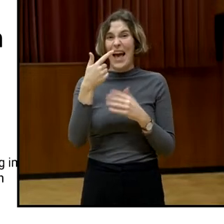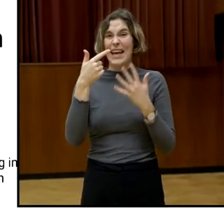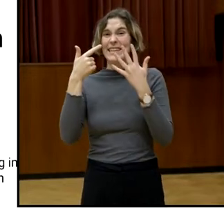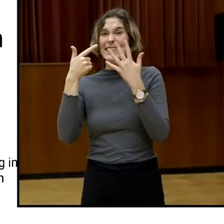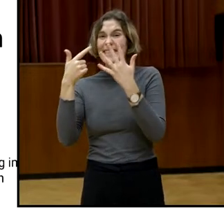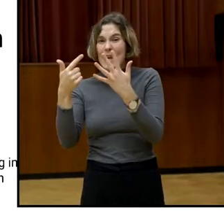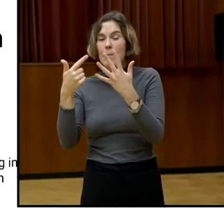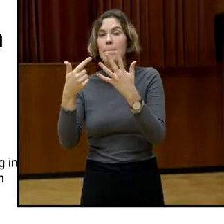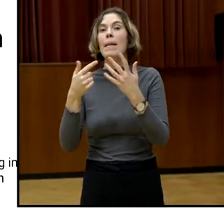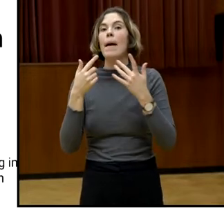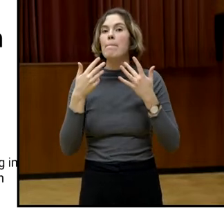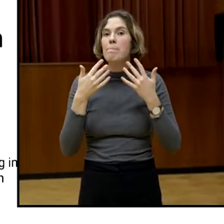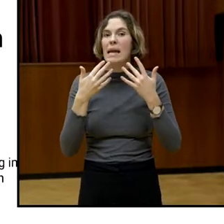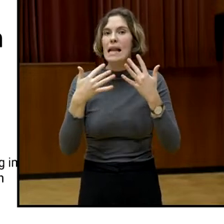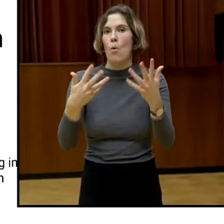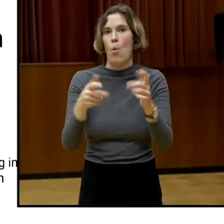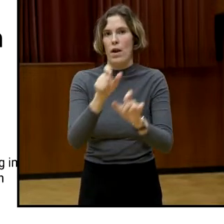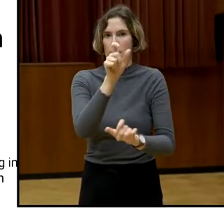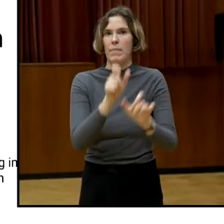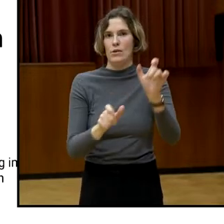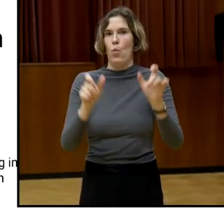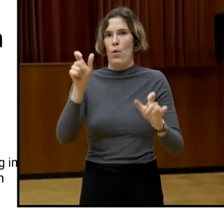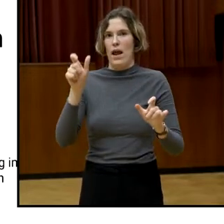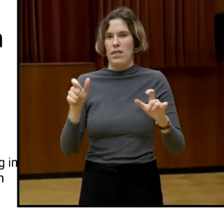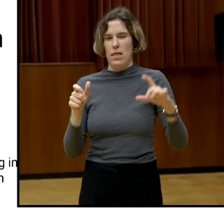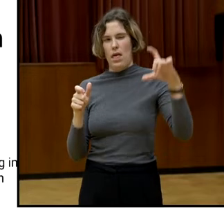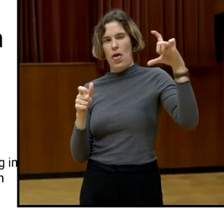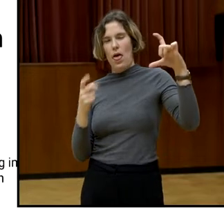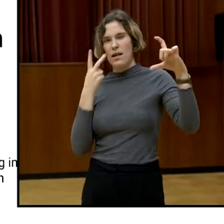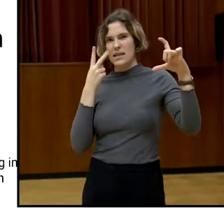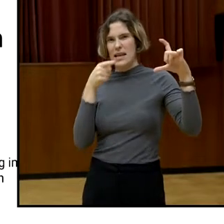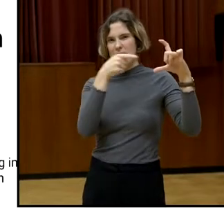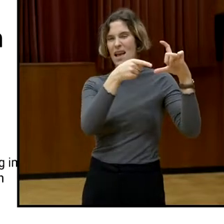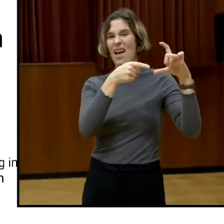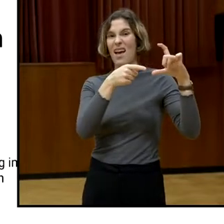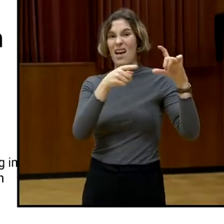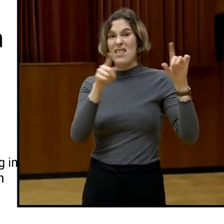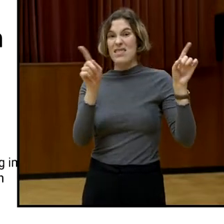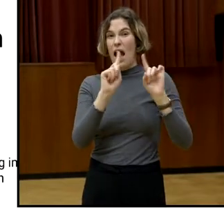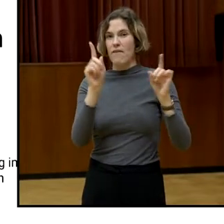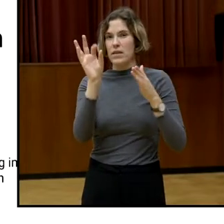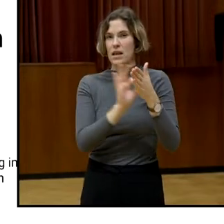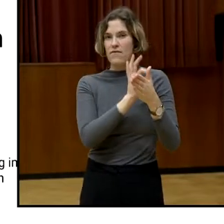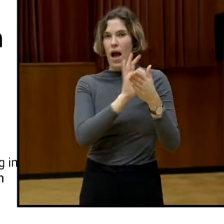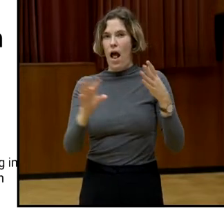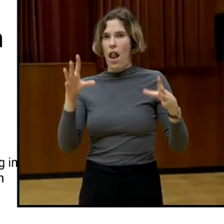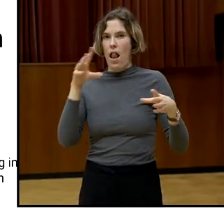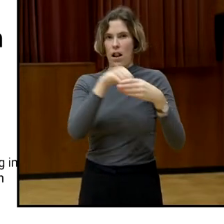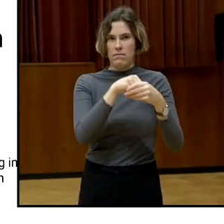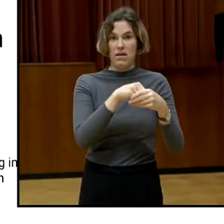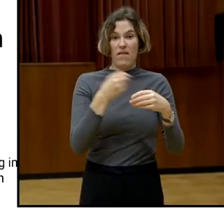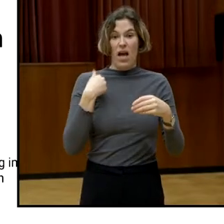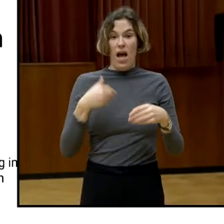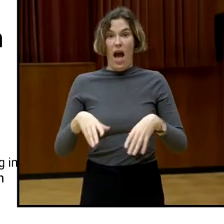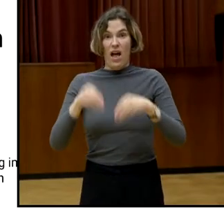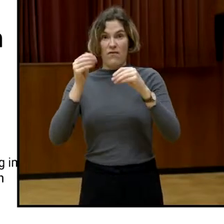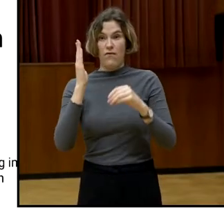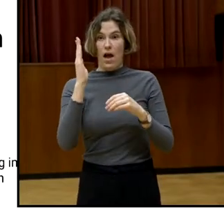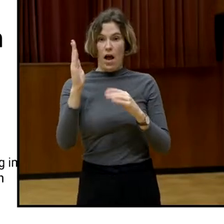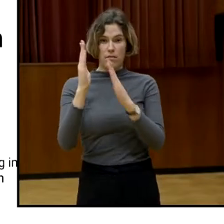nicht sozusagen, die inzwischen nicht sich beteiligen können. Das ist eine fast Versiebenfachung von